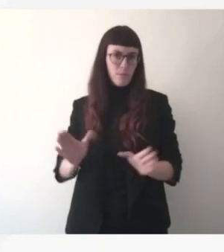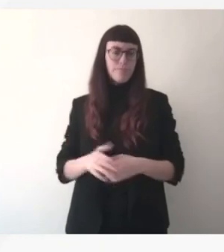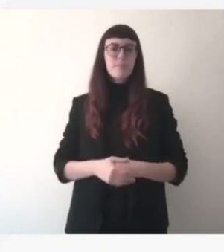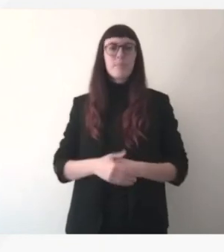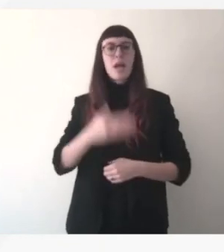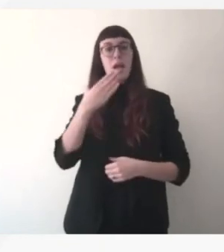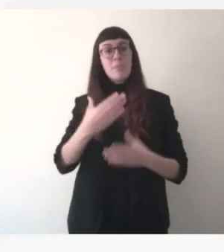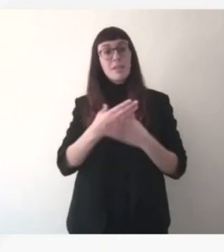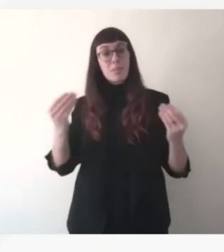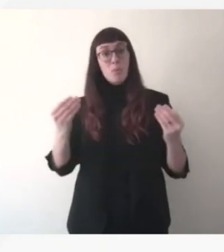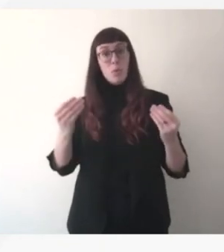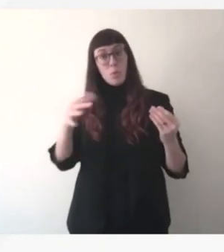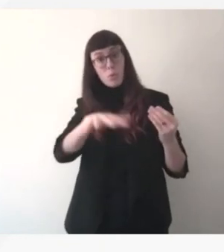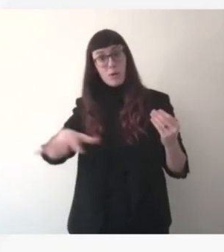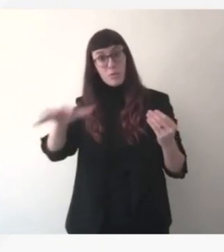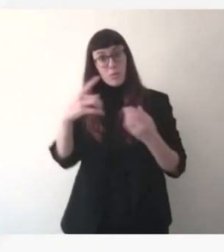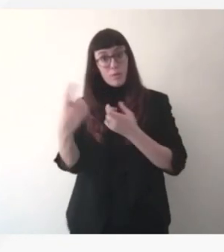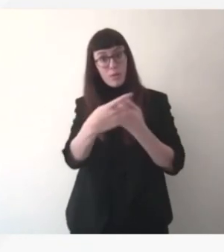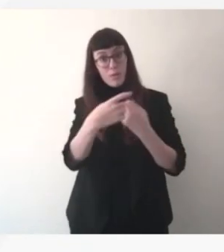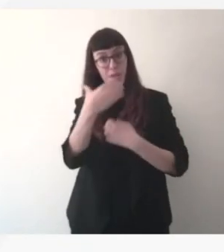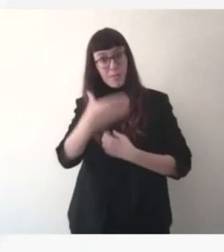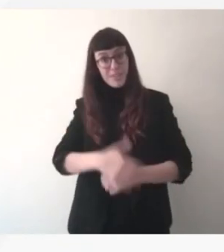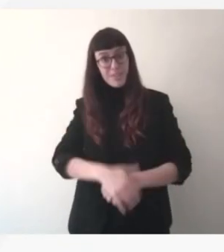à toutes et à tous merci merci merci